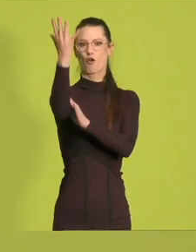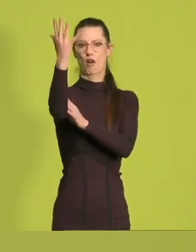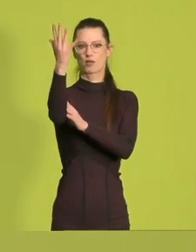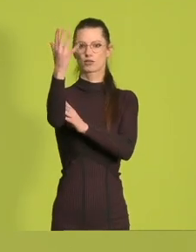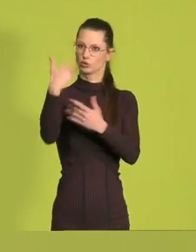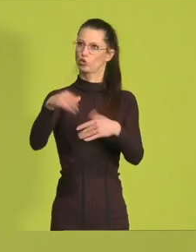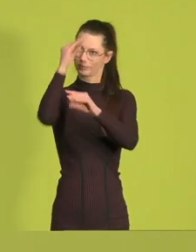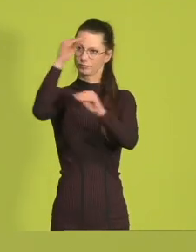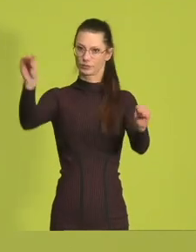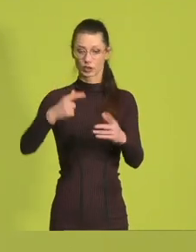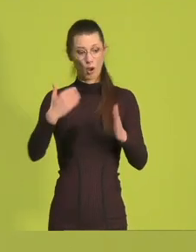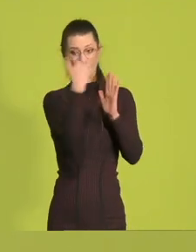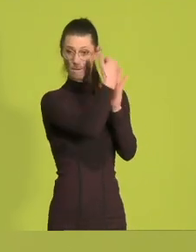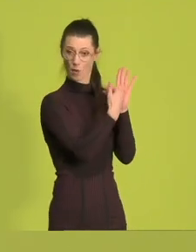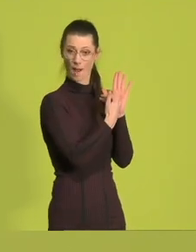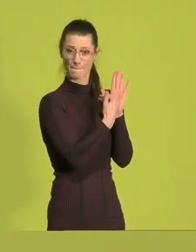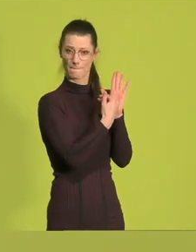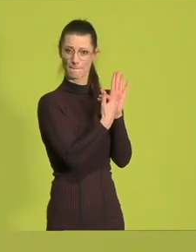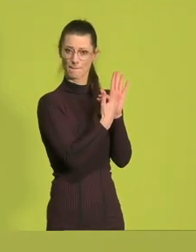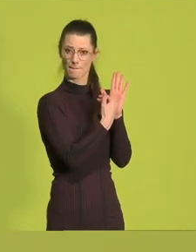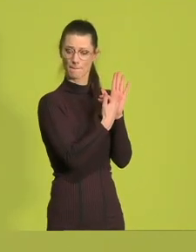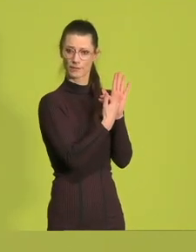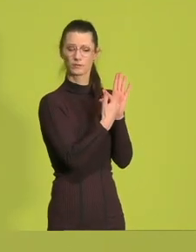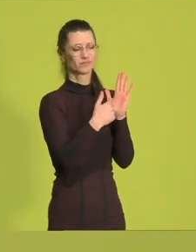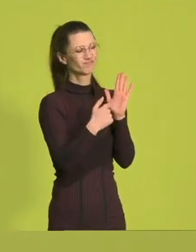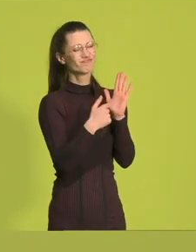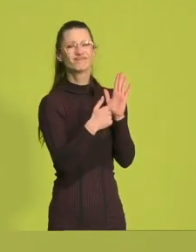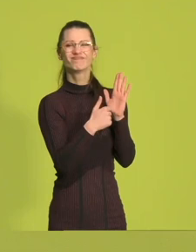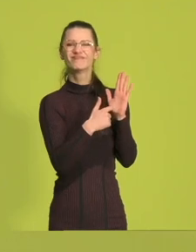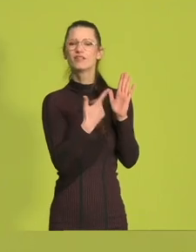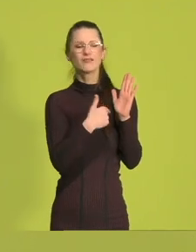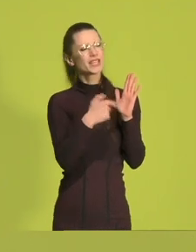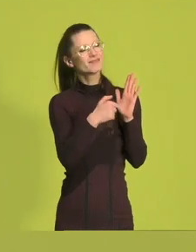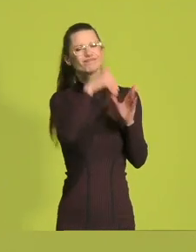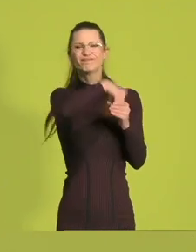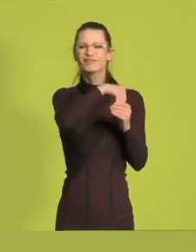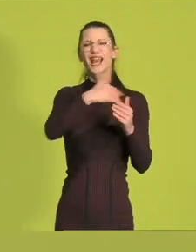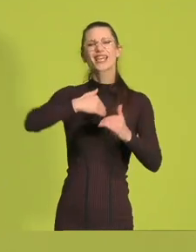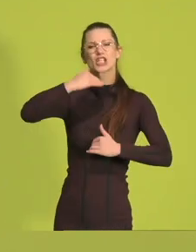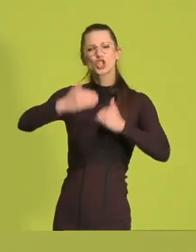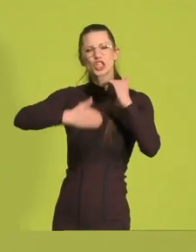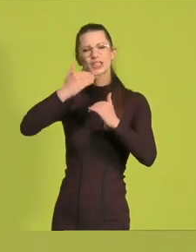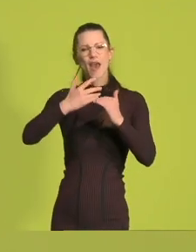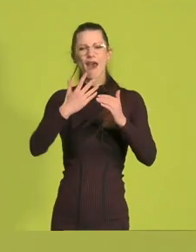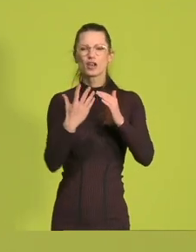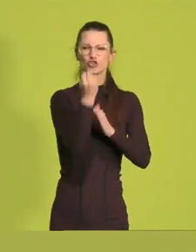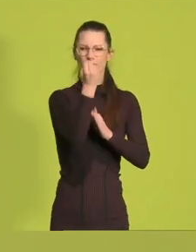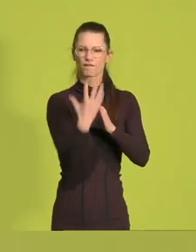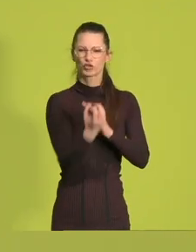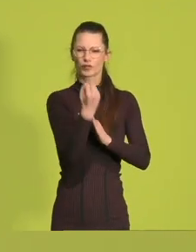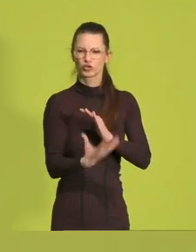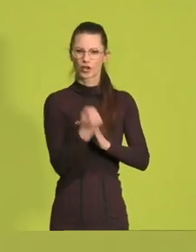unser Programm, liebe Freundinnen und Freunde, erzählt eine Geschichte des Gelingens, mit Visionen für morgen